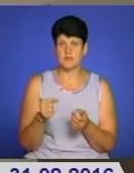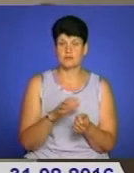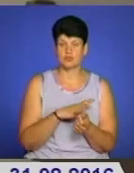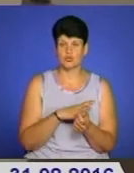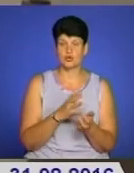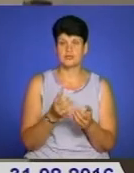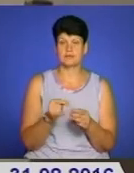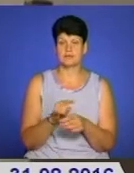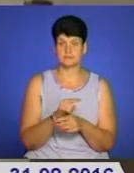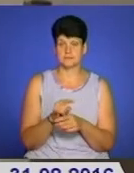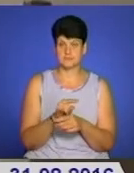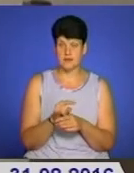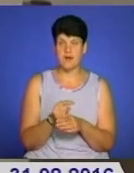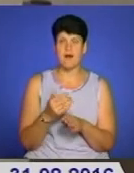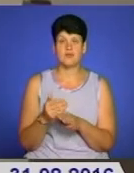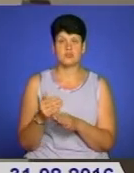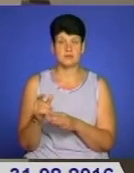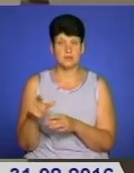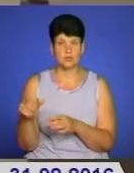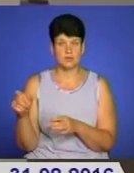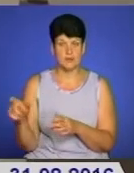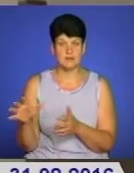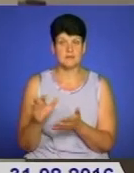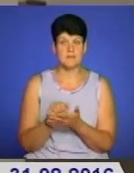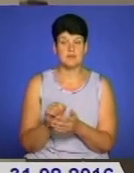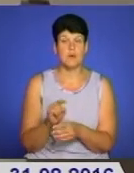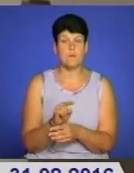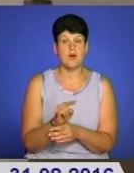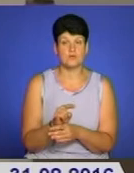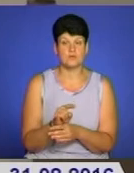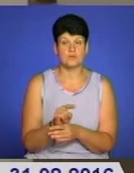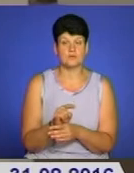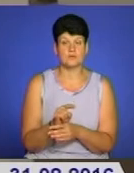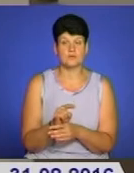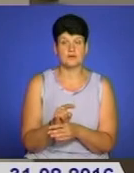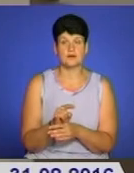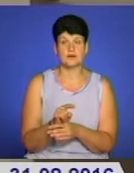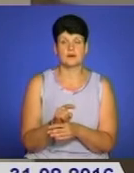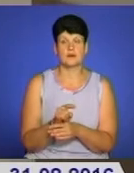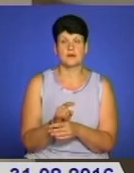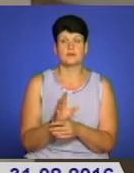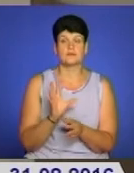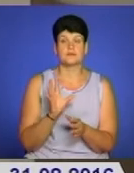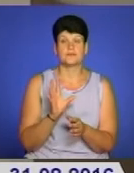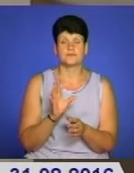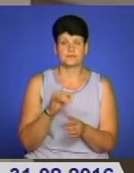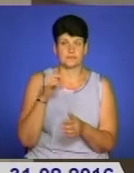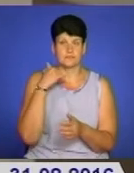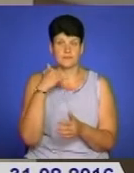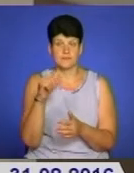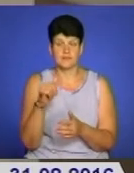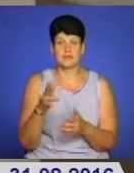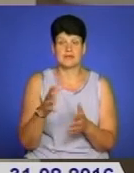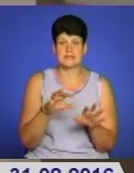шахрайським способом, а частина займалася обманюванням, тобто вводила у довіру громадян і шахрайським способом